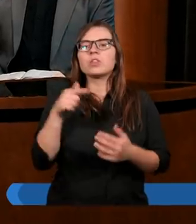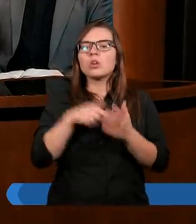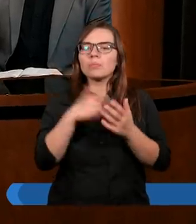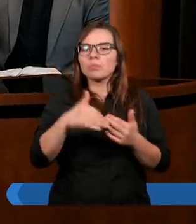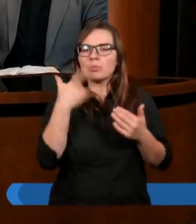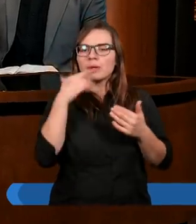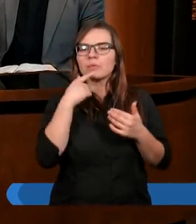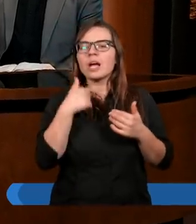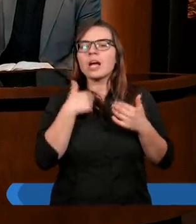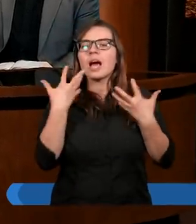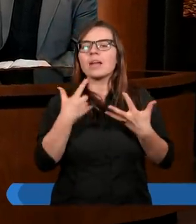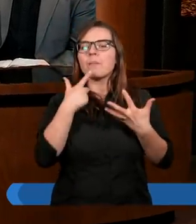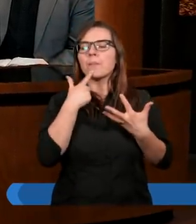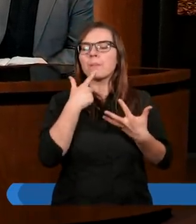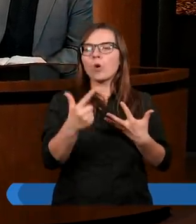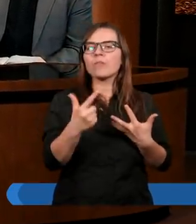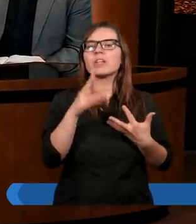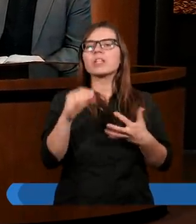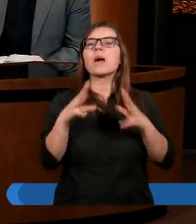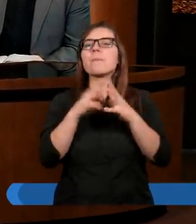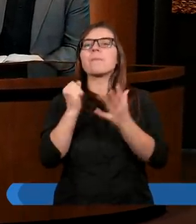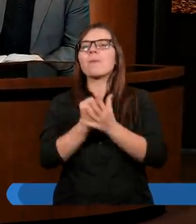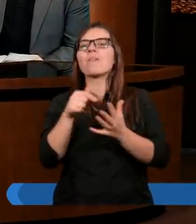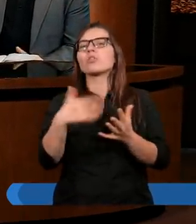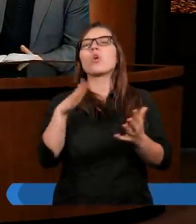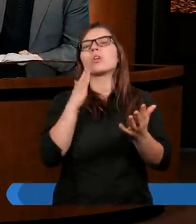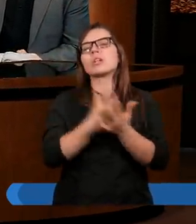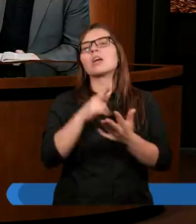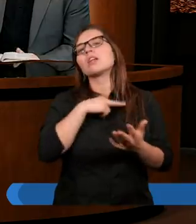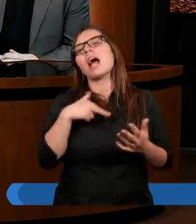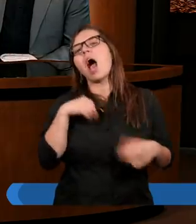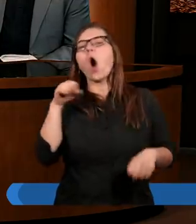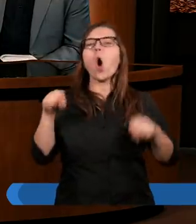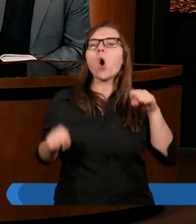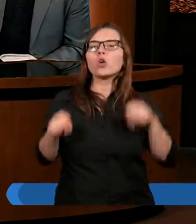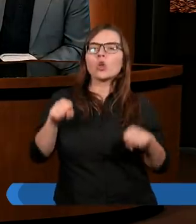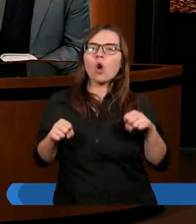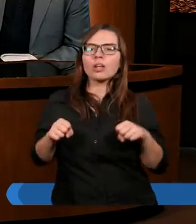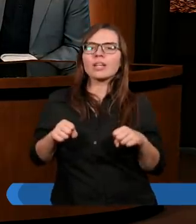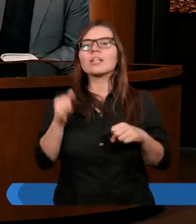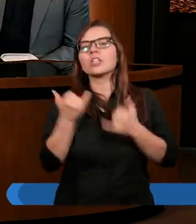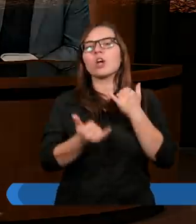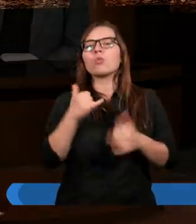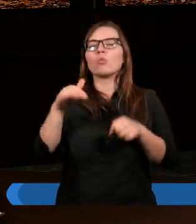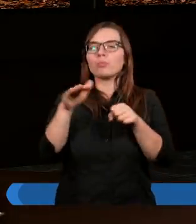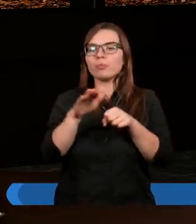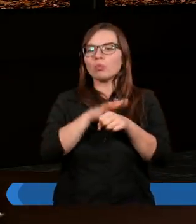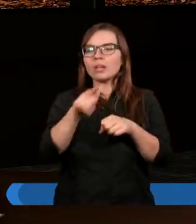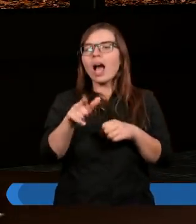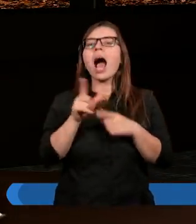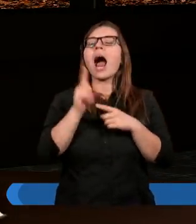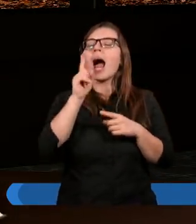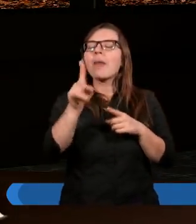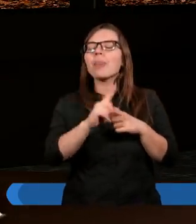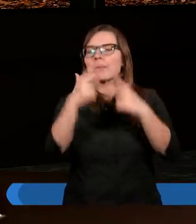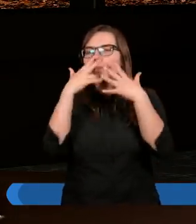Bardzo proszę. Chciałam powiedzieć, że prawo to nie tylko, że nas osądza, jeżeli nie wypełnimy go, ale